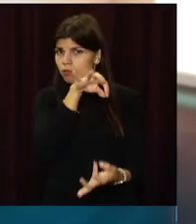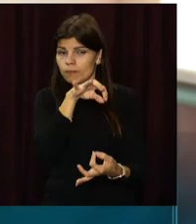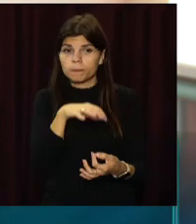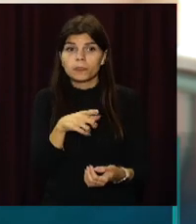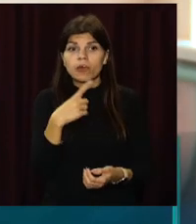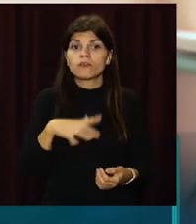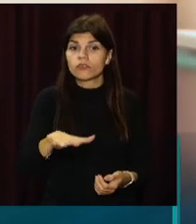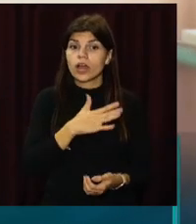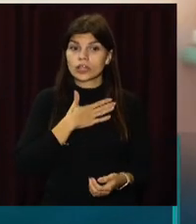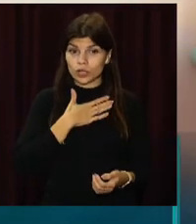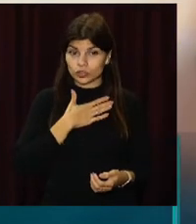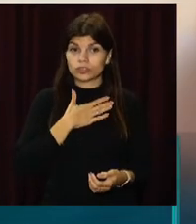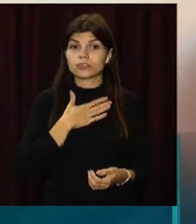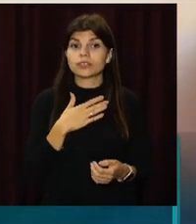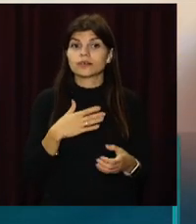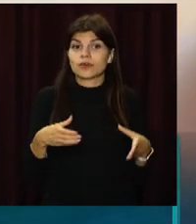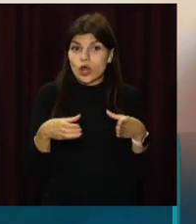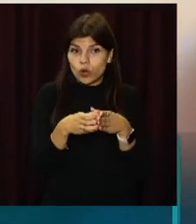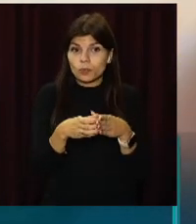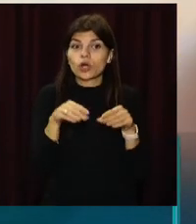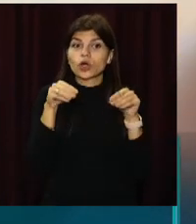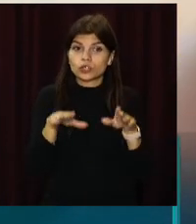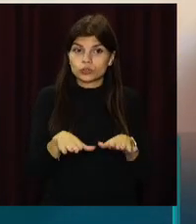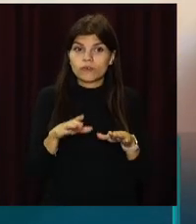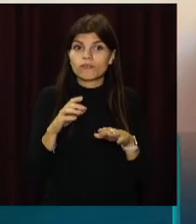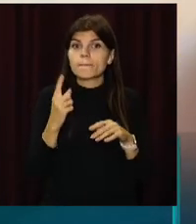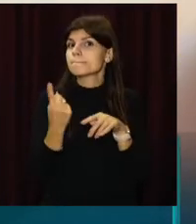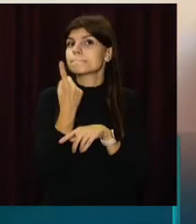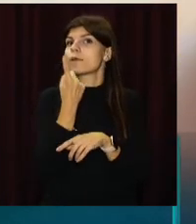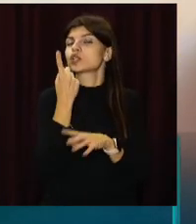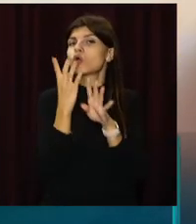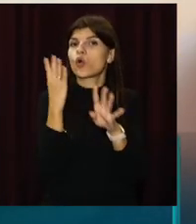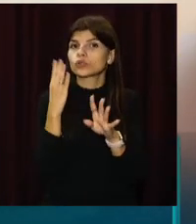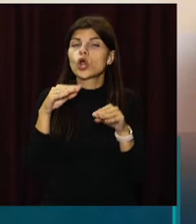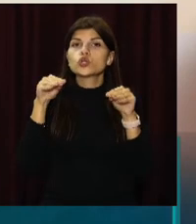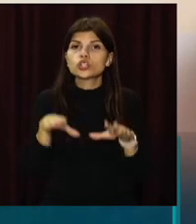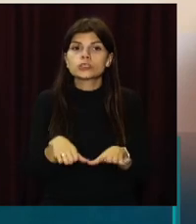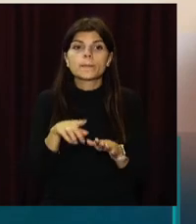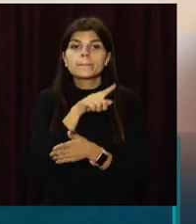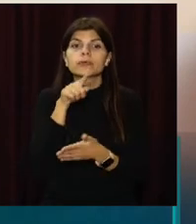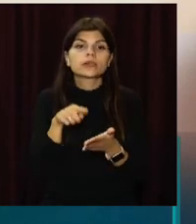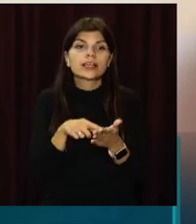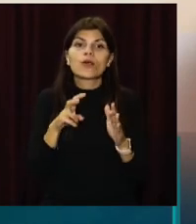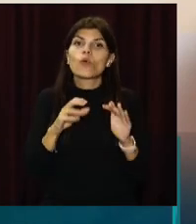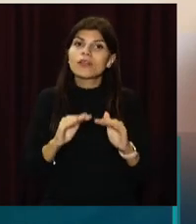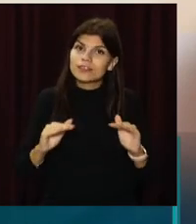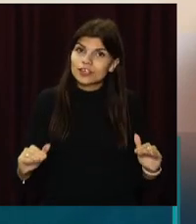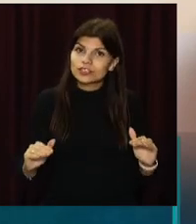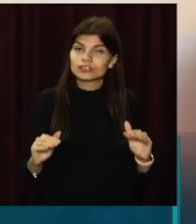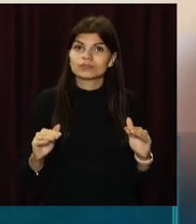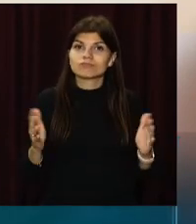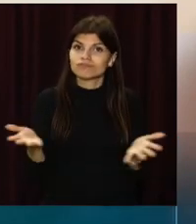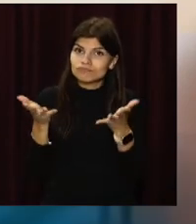Невотрудівська об'єднана територіальна громада вирішує в першу чергу питання дитячих